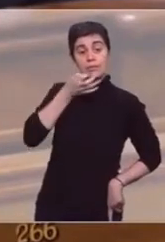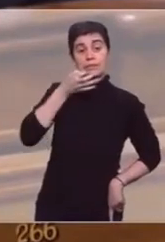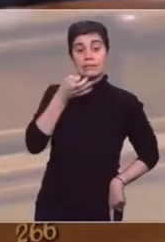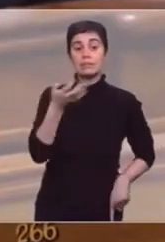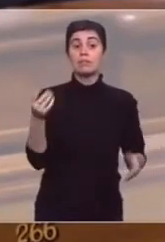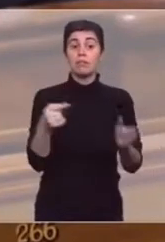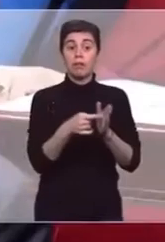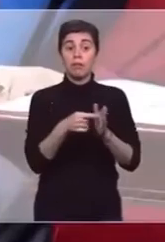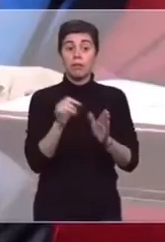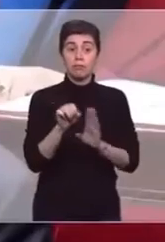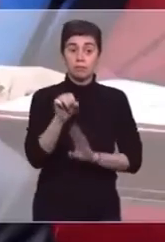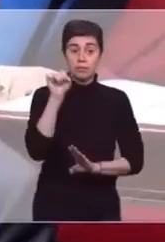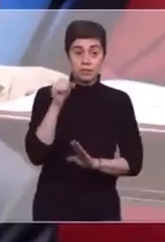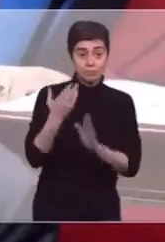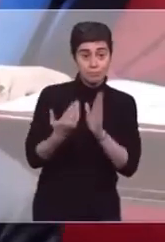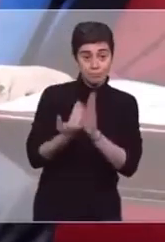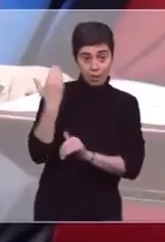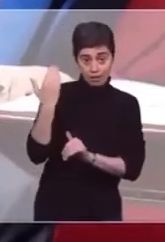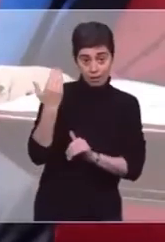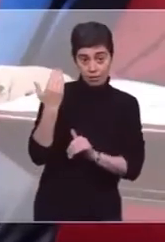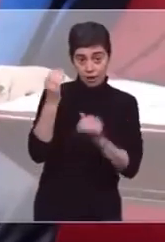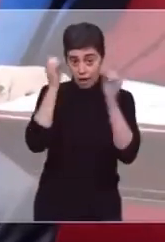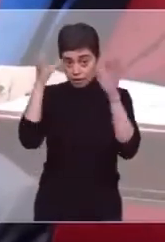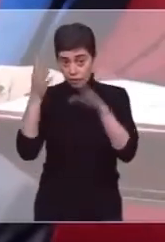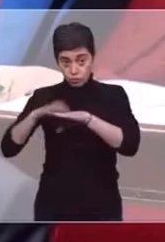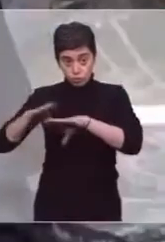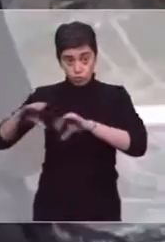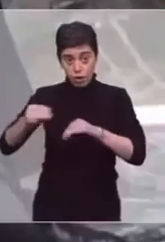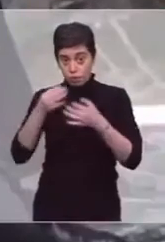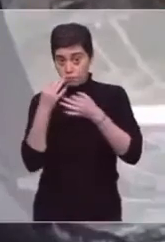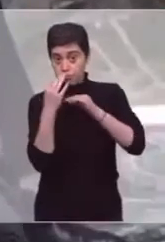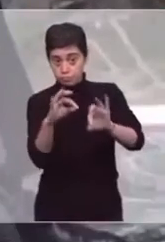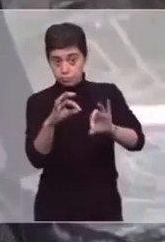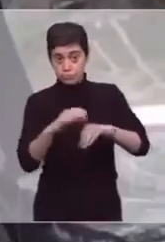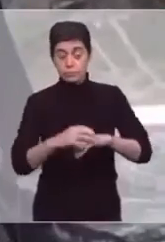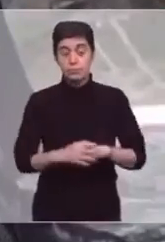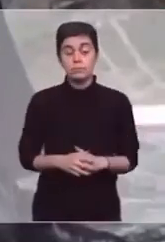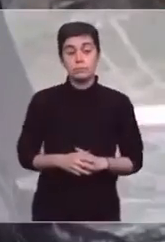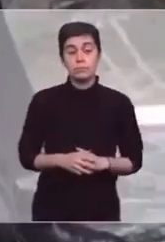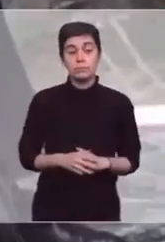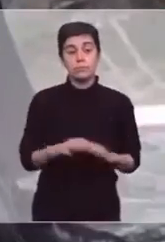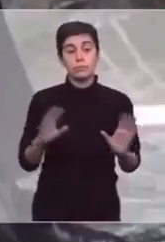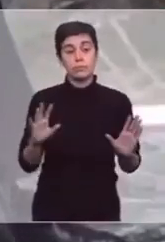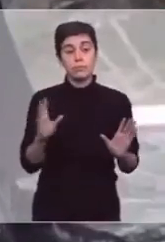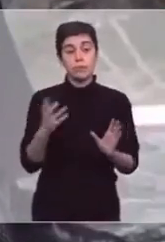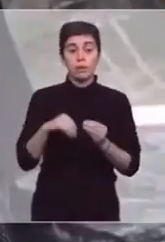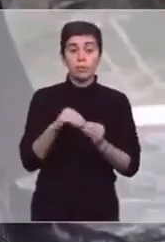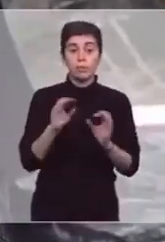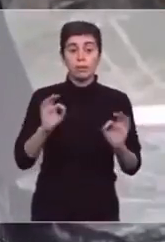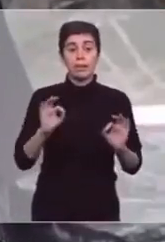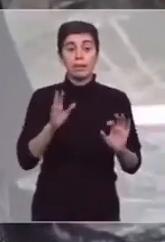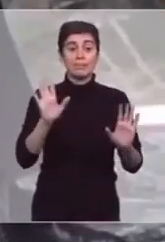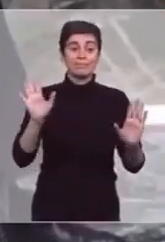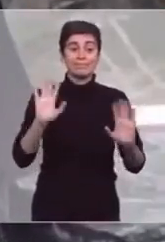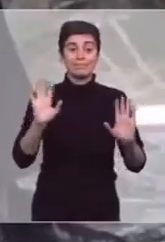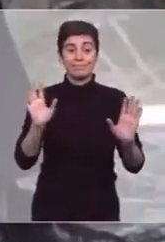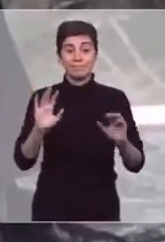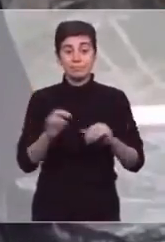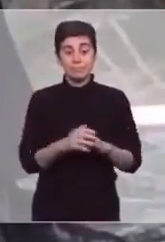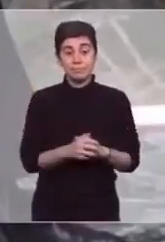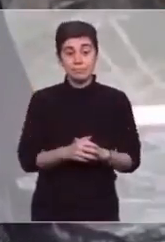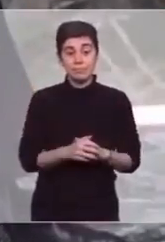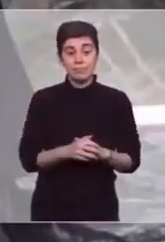matin en Alsace. Et en cela, je vais être très précise, pas de bing-bang territorial, a-t-il dit.